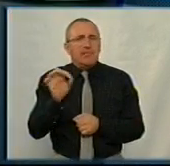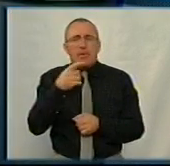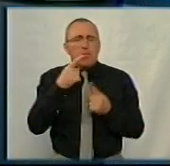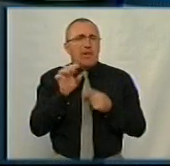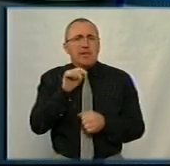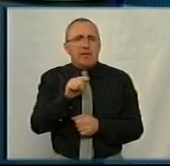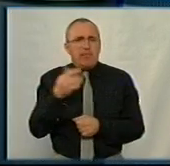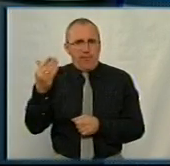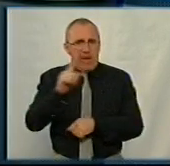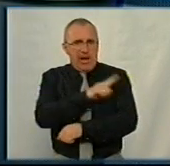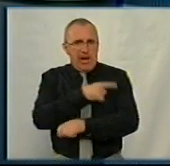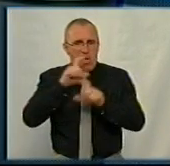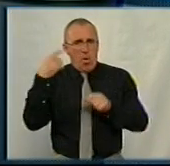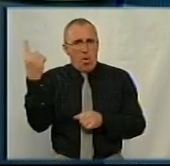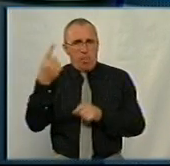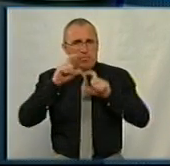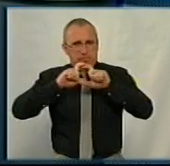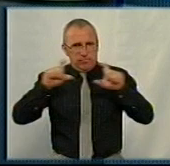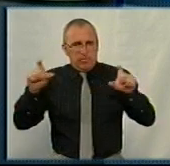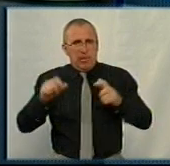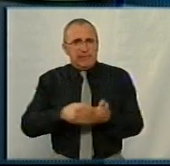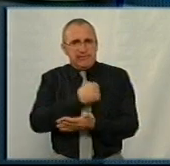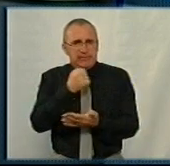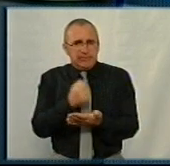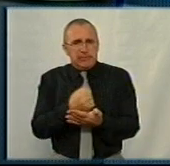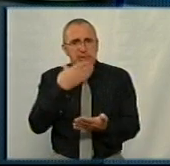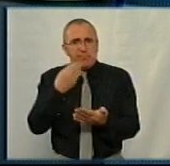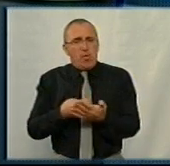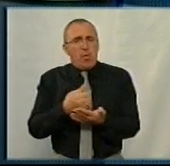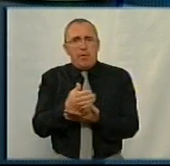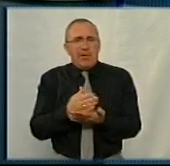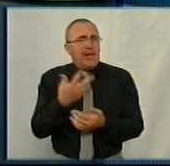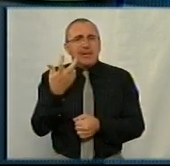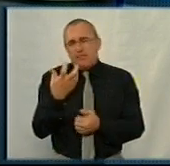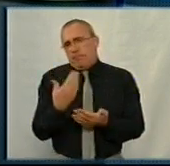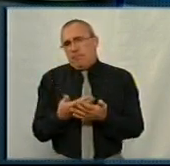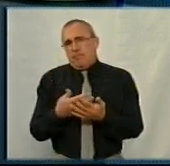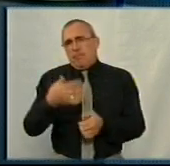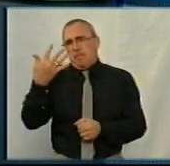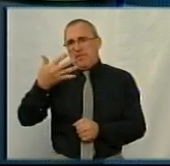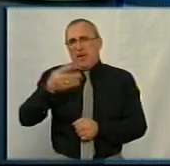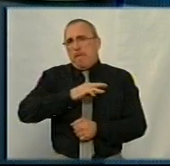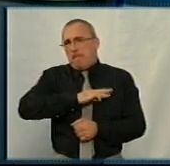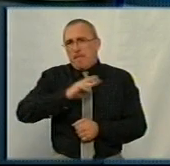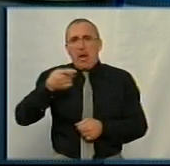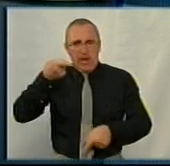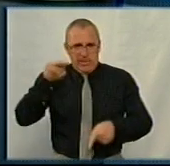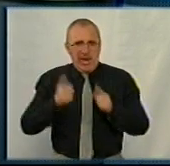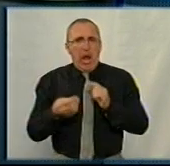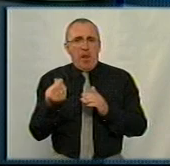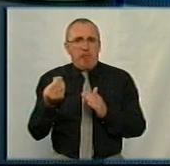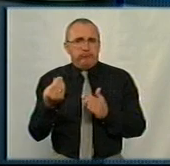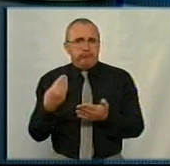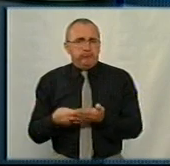те. Ваші лікарні, обласні комунальні заклади затвердять своїх послуг не на 300, а, наприклад, на 50 мільйонів, і це буде реальною цифрою.